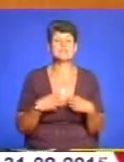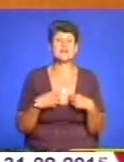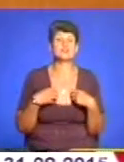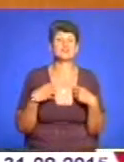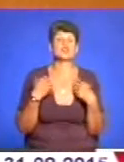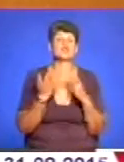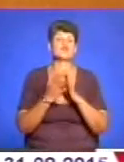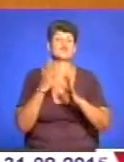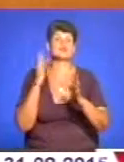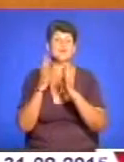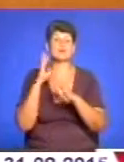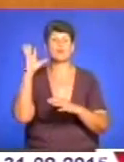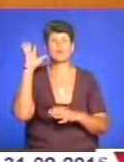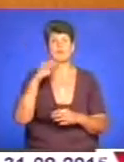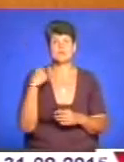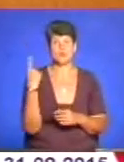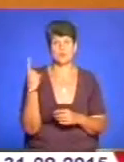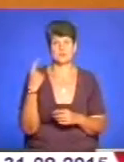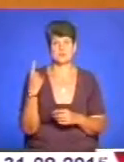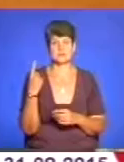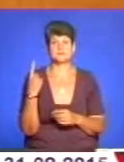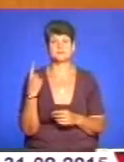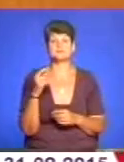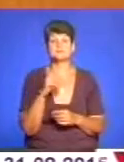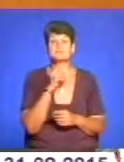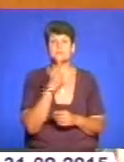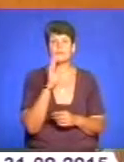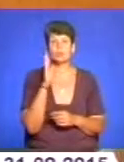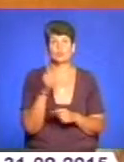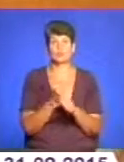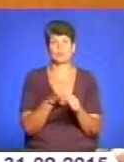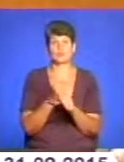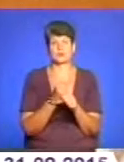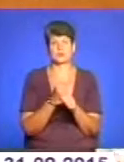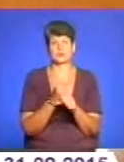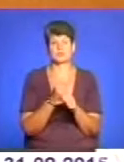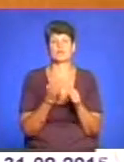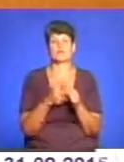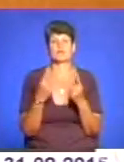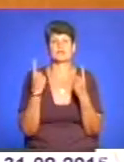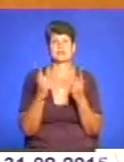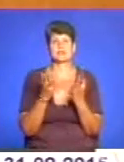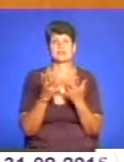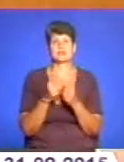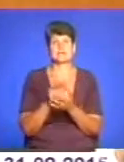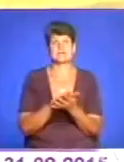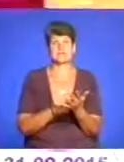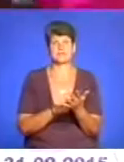всій області до соцзабезів. І складно буде тоді опрацювати цю велику кількість заяв.